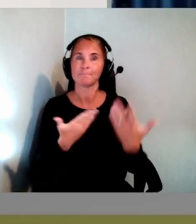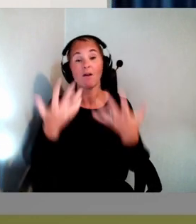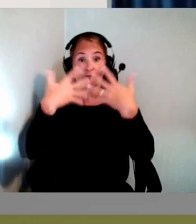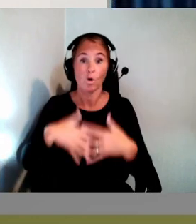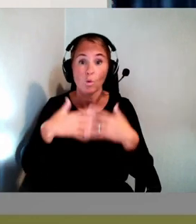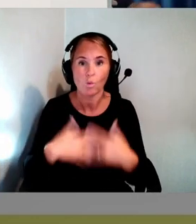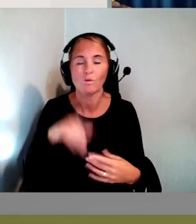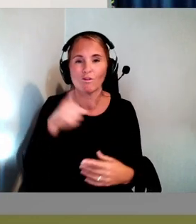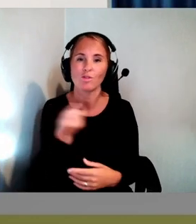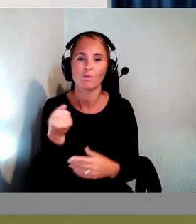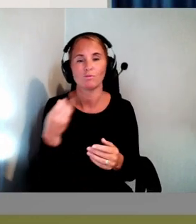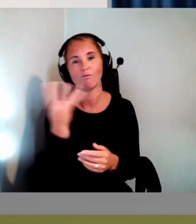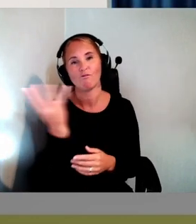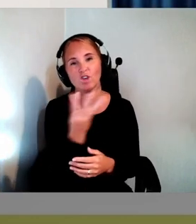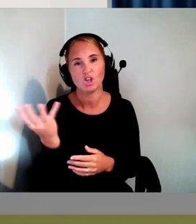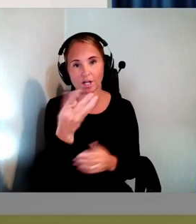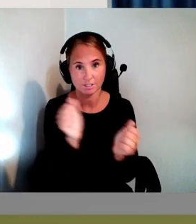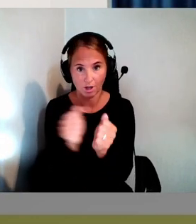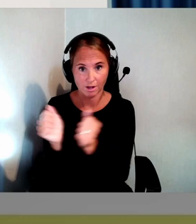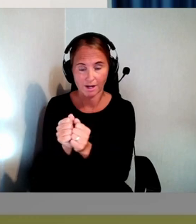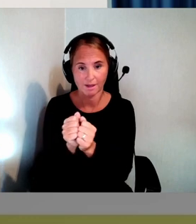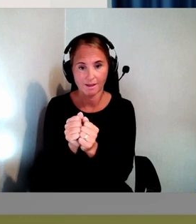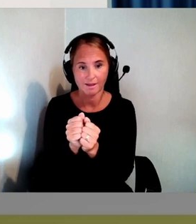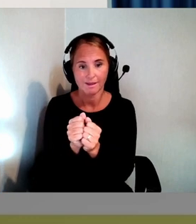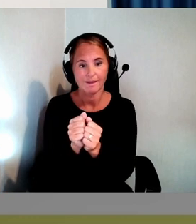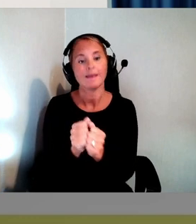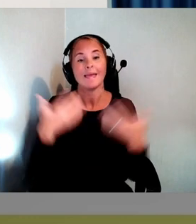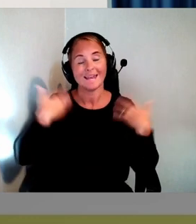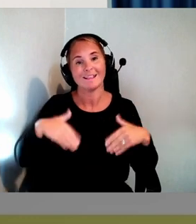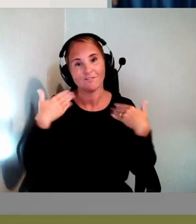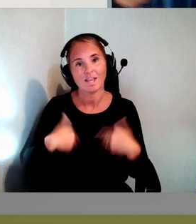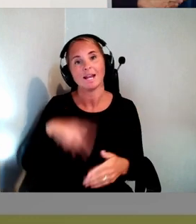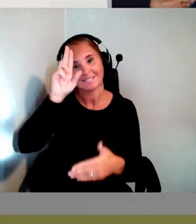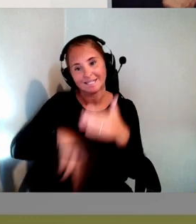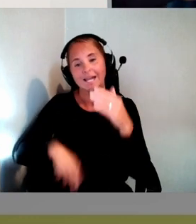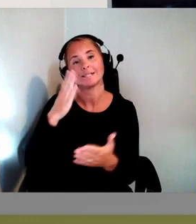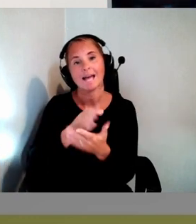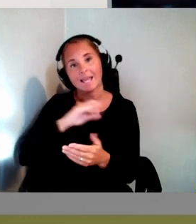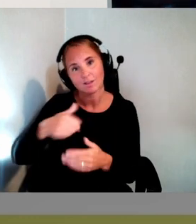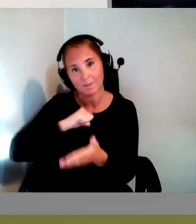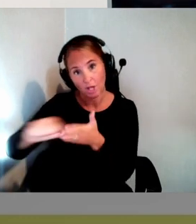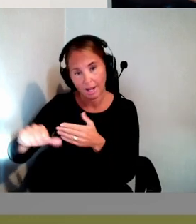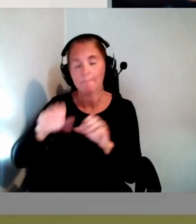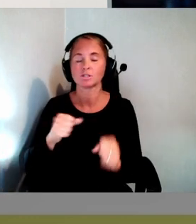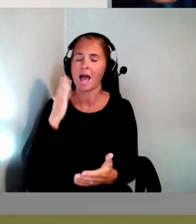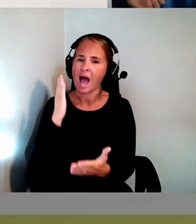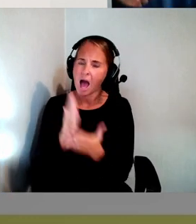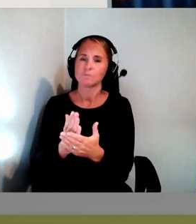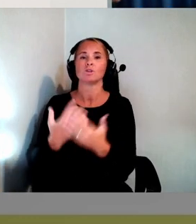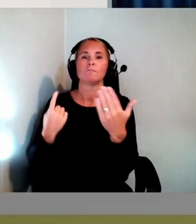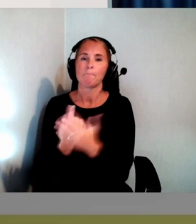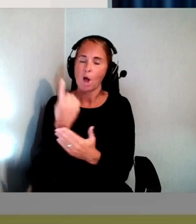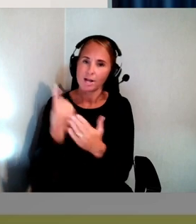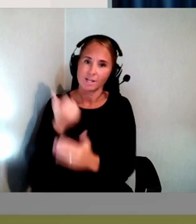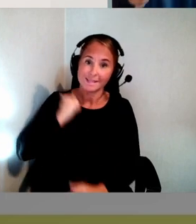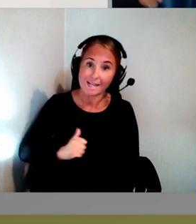för någon av de här fyra sakerna. Identifiering, signering, säkerhet och betalning. Då måste den absolut vara tillgänglig. Är det så att vi